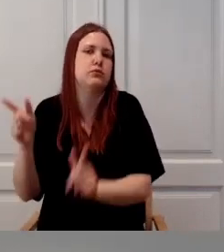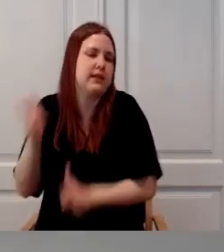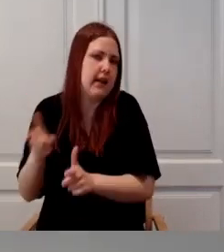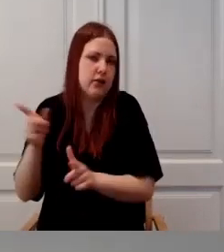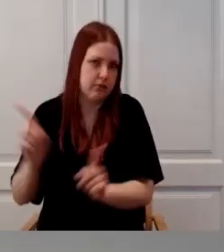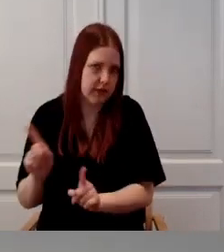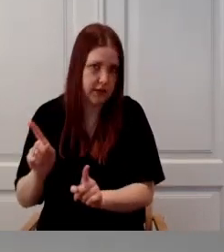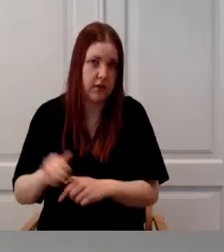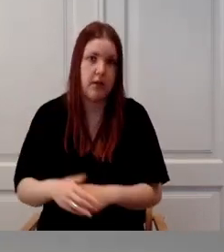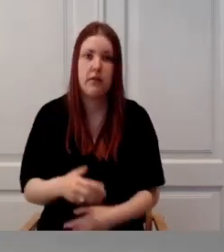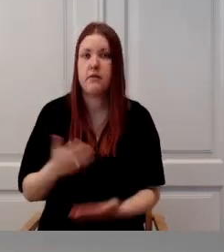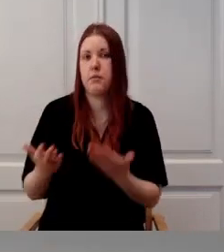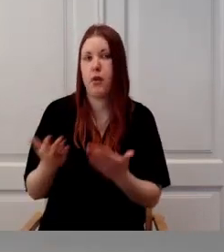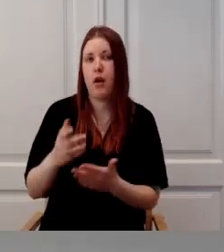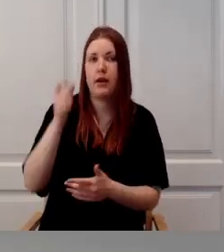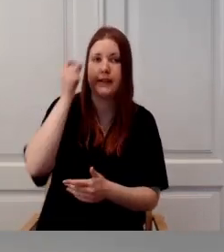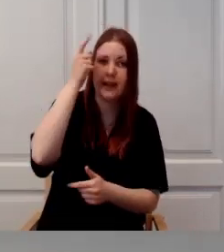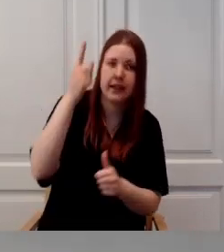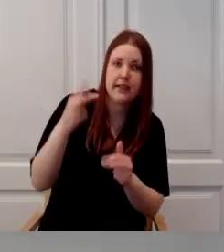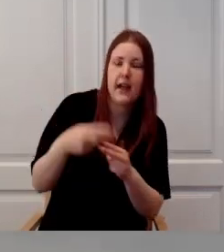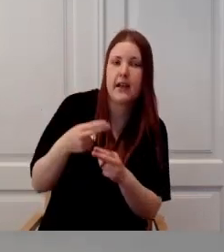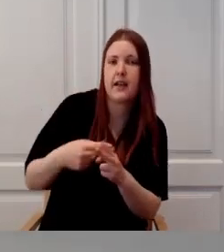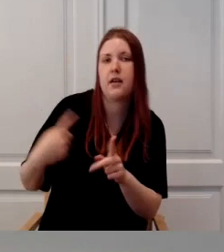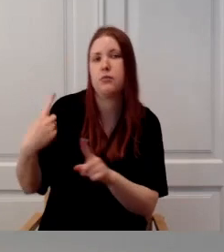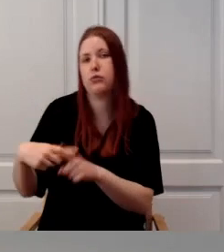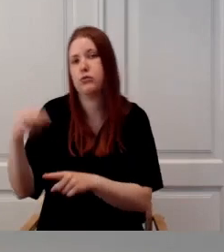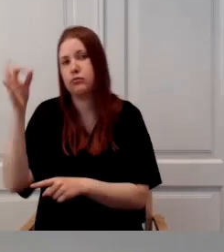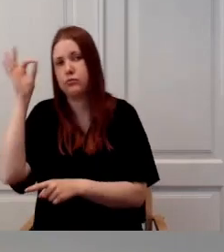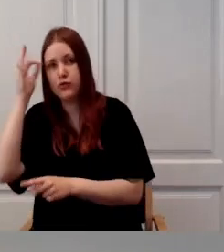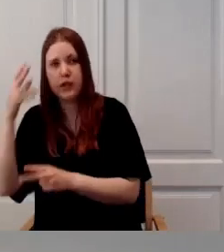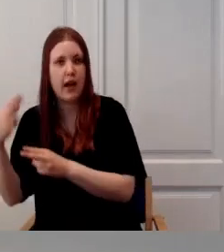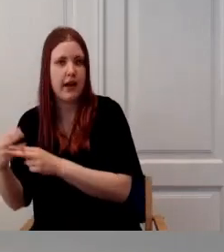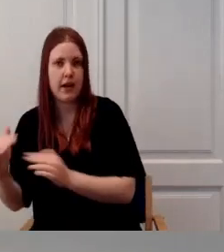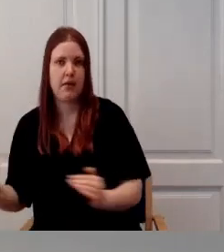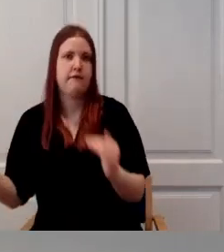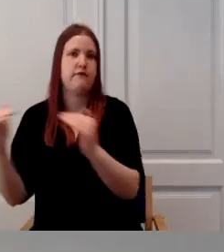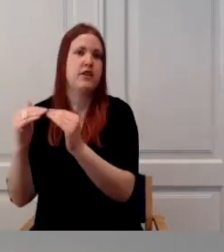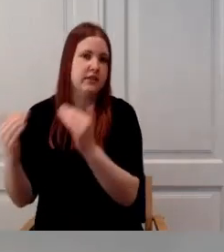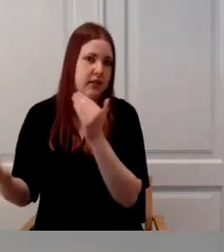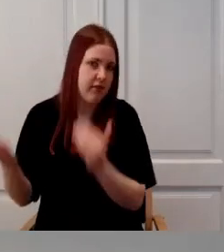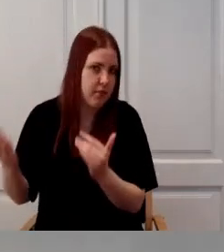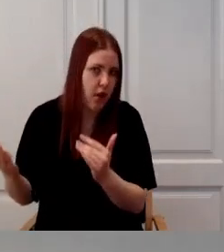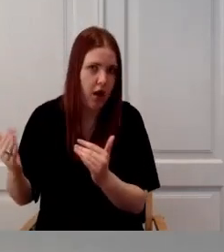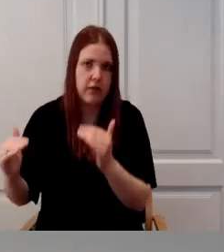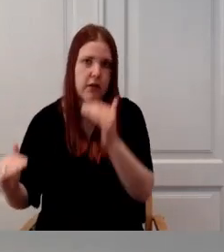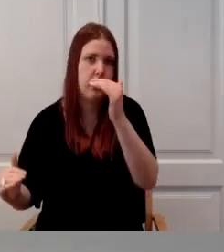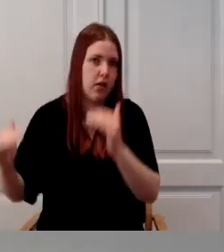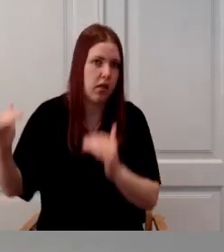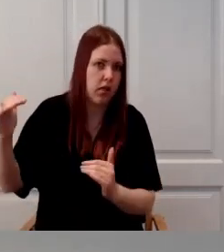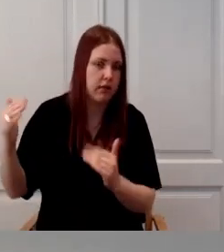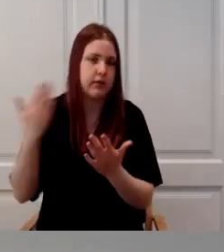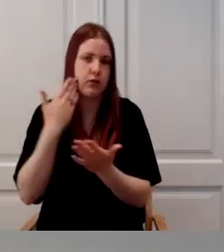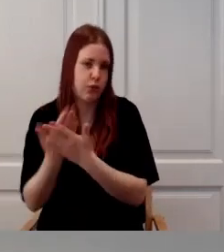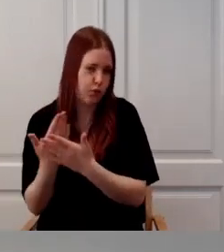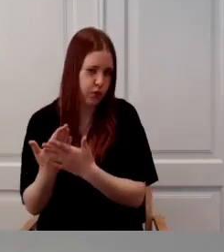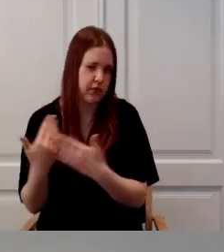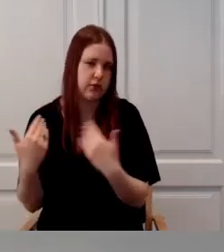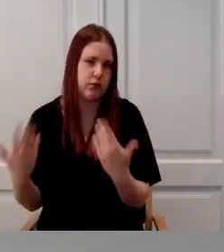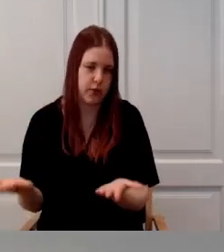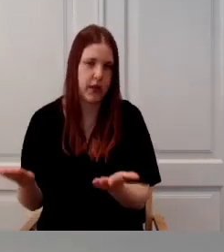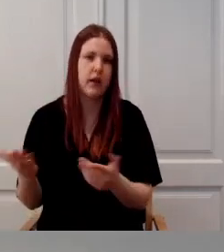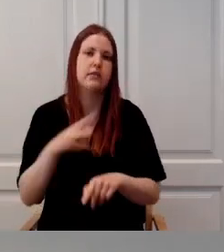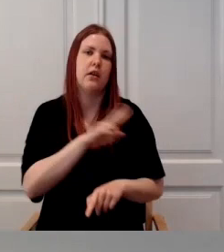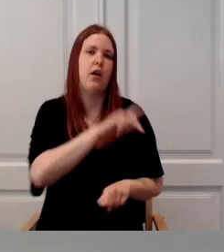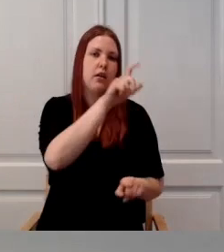et mõlemad on esinevad, aga kui on teada, mis on domineeriv seisund, siis ta saab selle märkida juurde. Ja see tõttu meil täidame siis ka selle nõud